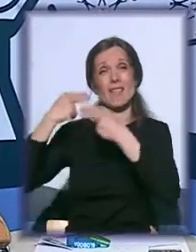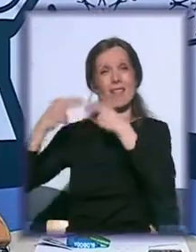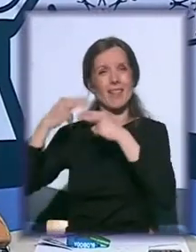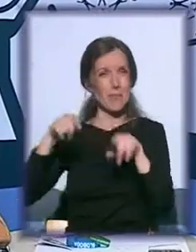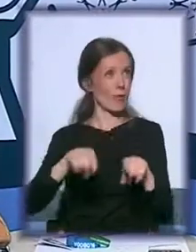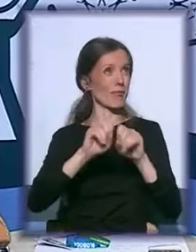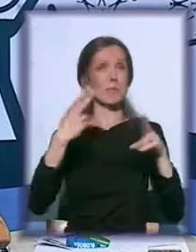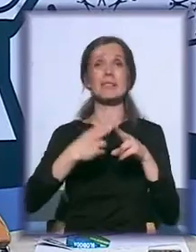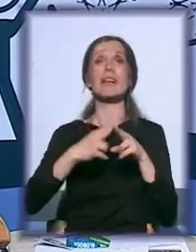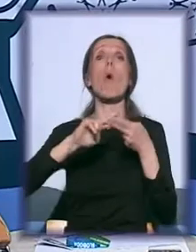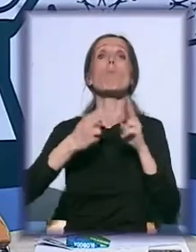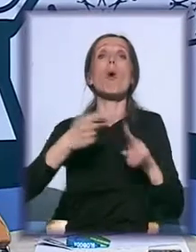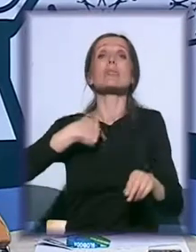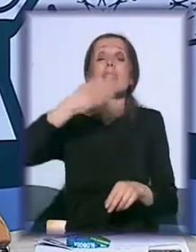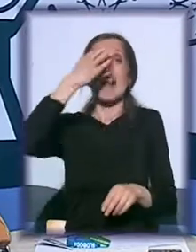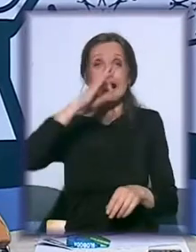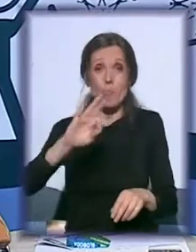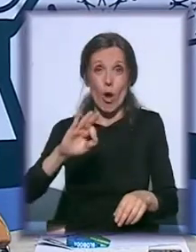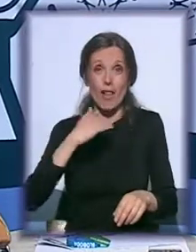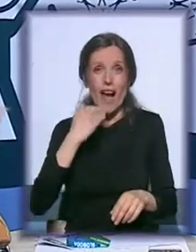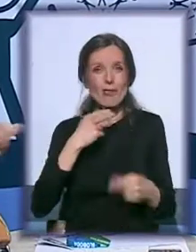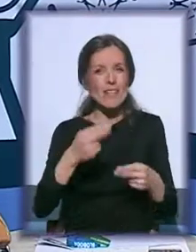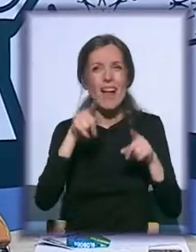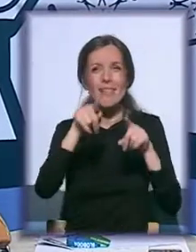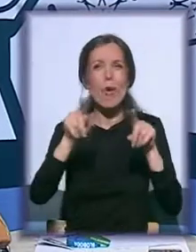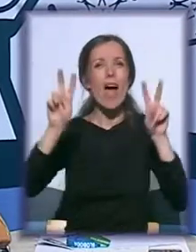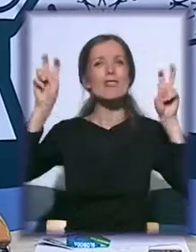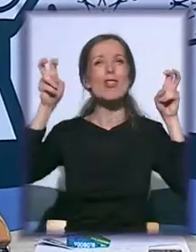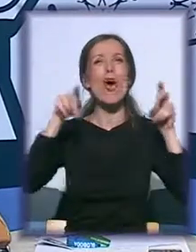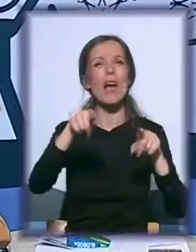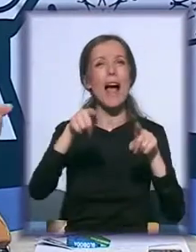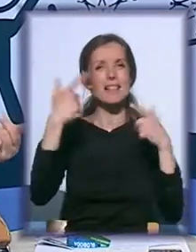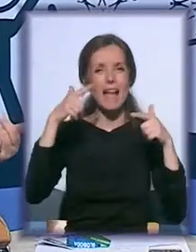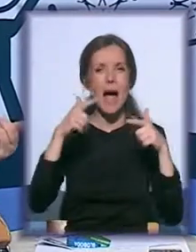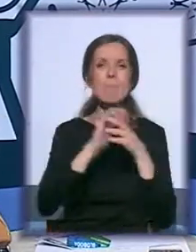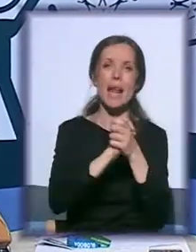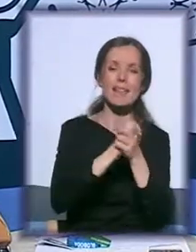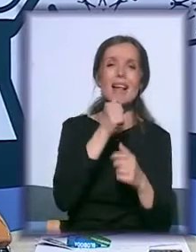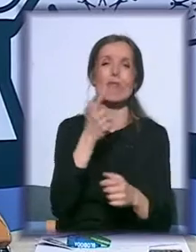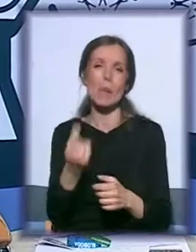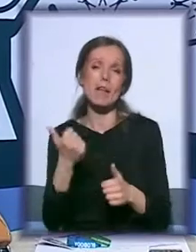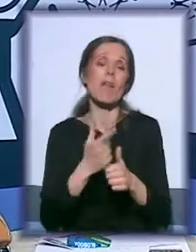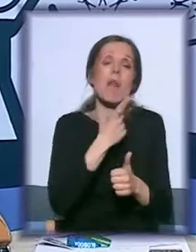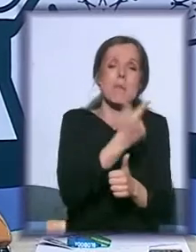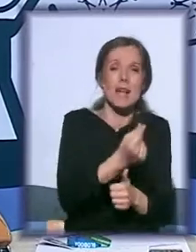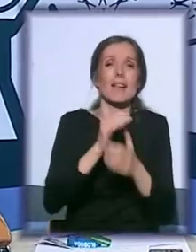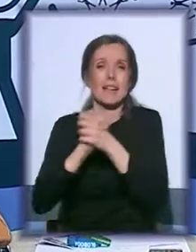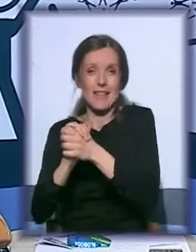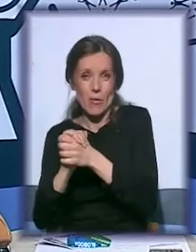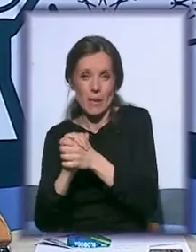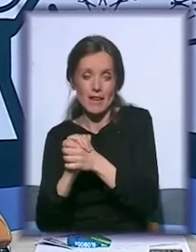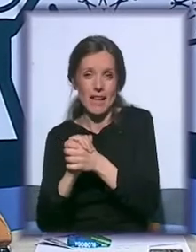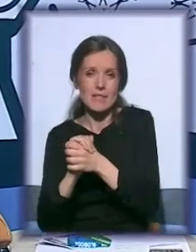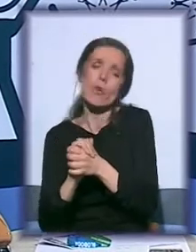misli upoznate nas bolje i ako se vratite na slogan da je prijateljstvo partnerstvo ili je partnerstvo prijateljstvo dovoljno da